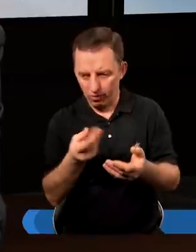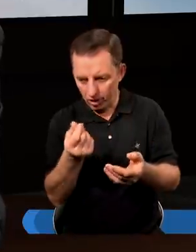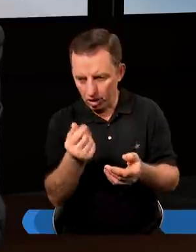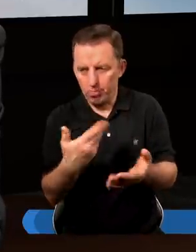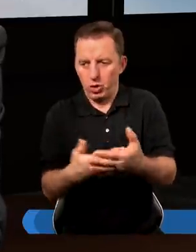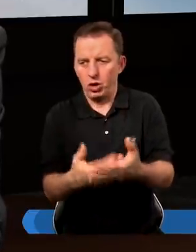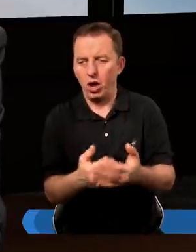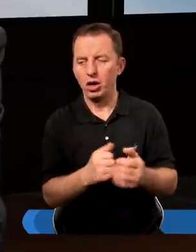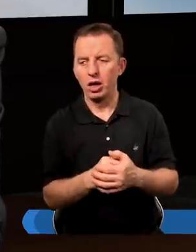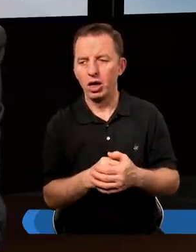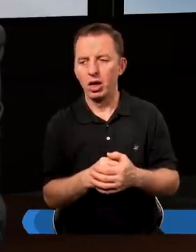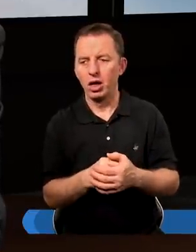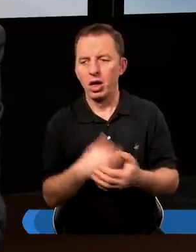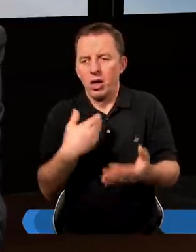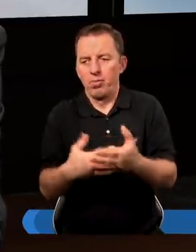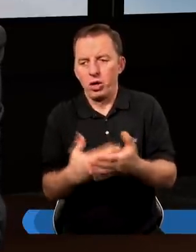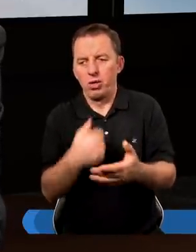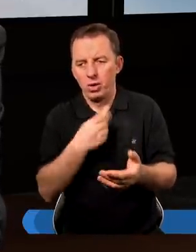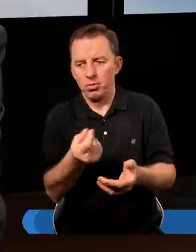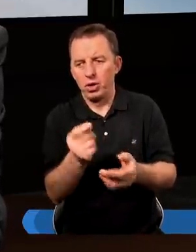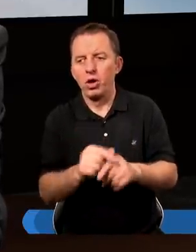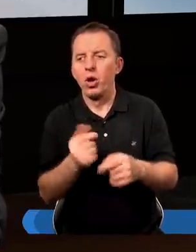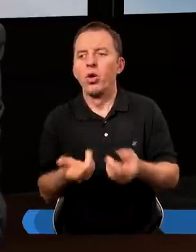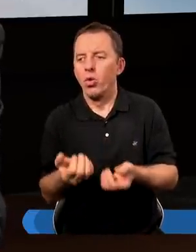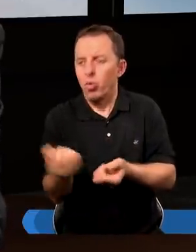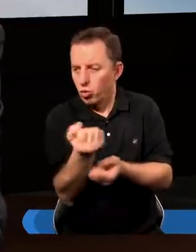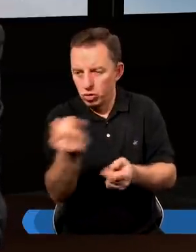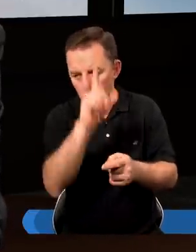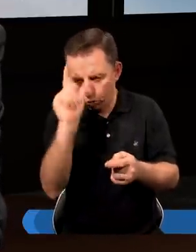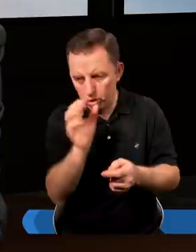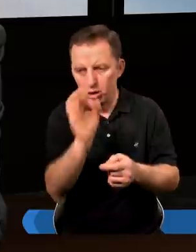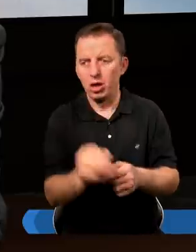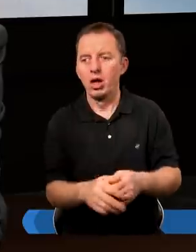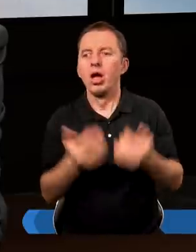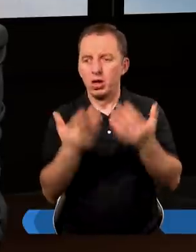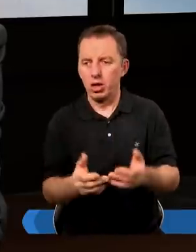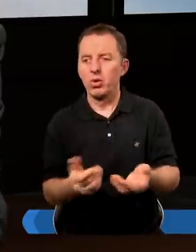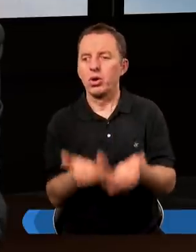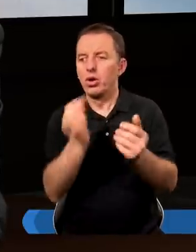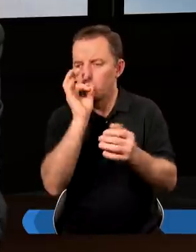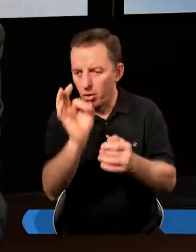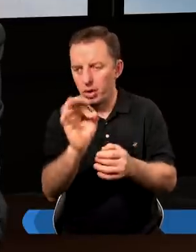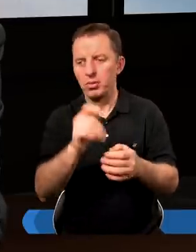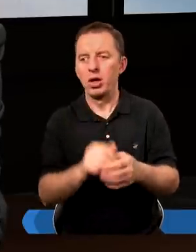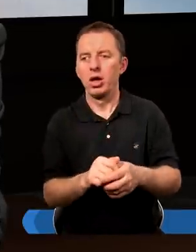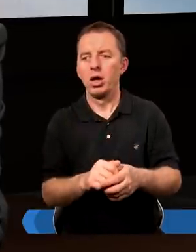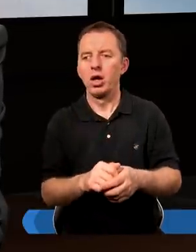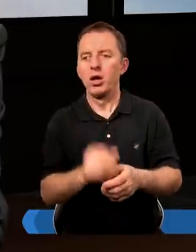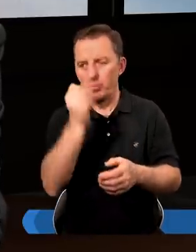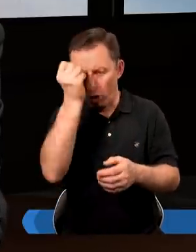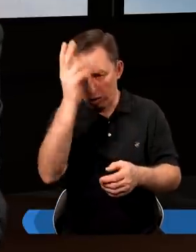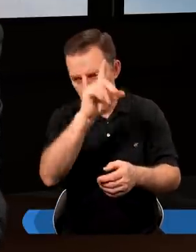pieniędzy. Po co? Bo chcę tymi pieniędzmi służyć innym ludziom, chcę wykształcić moje dzieci, aby były dobrymi,